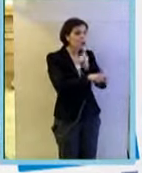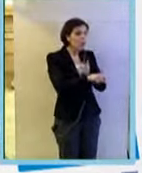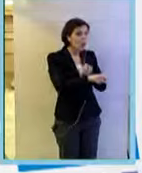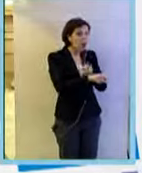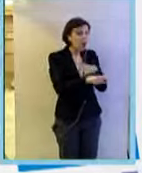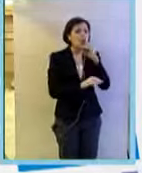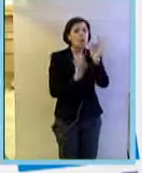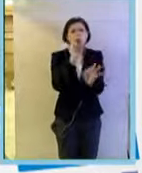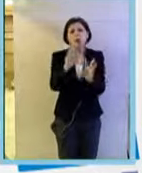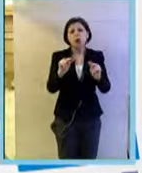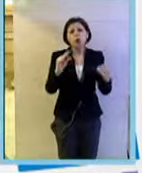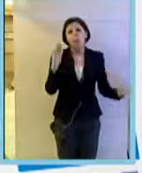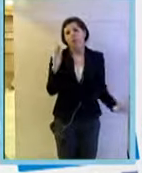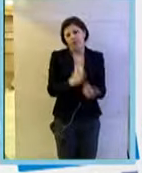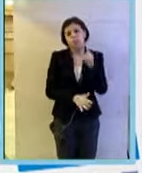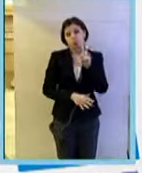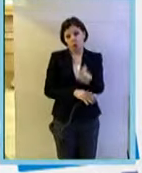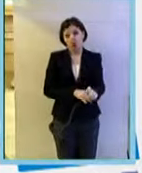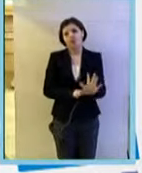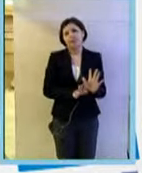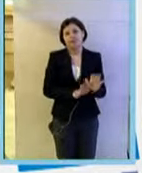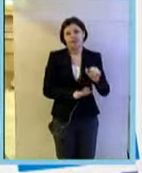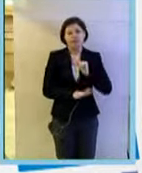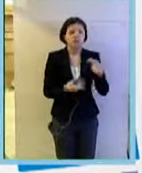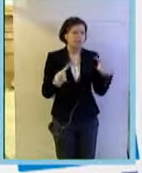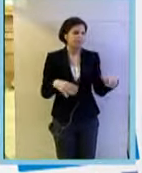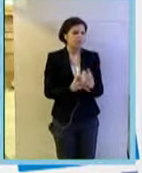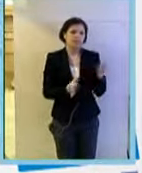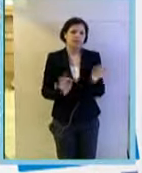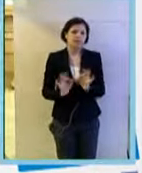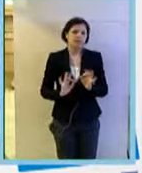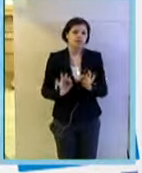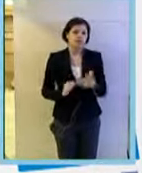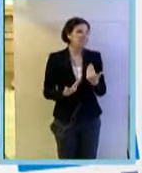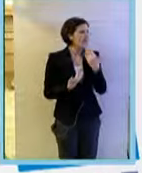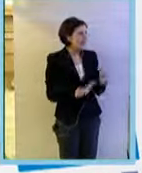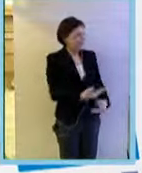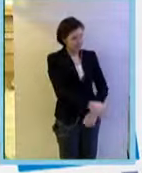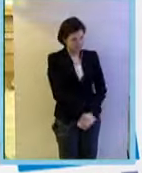estremamente innovativa per i tumori e credo che questo sia una cosa importantissima. Grazie.